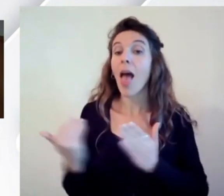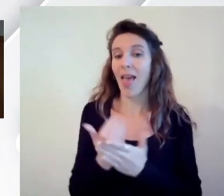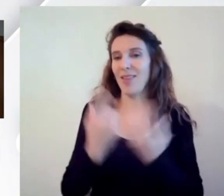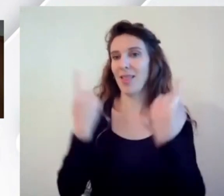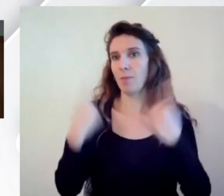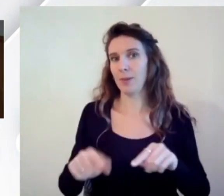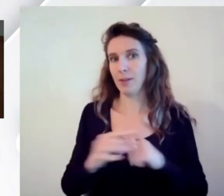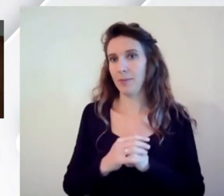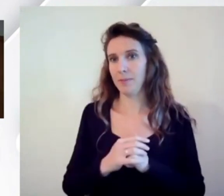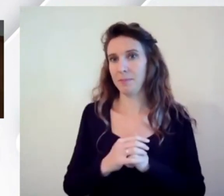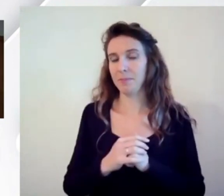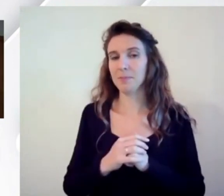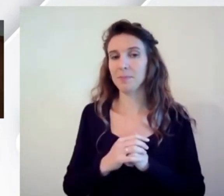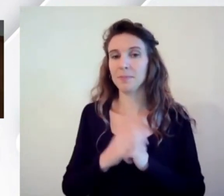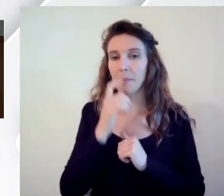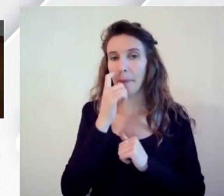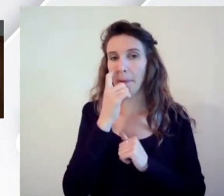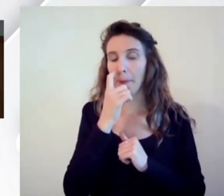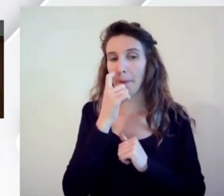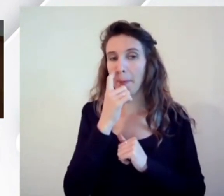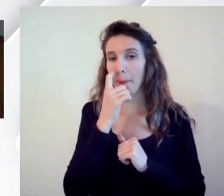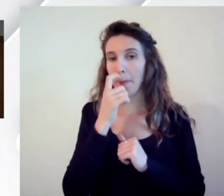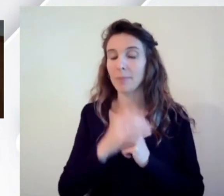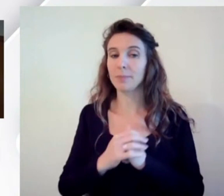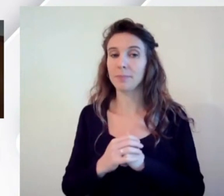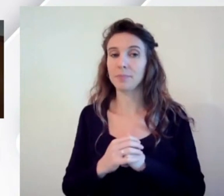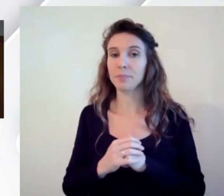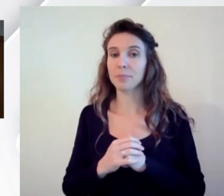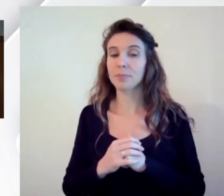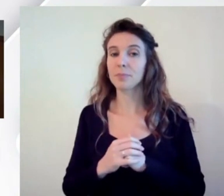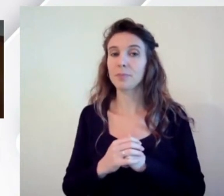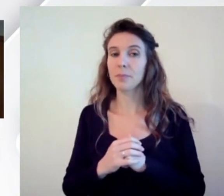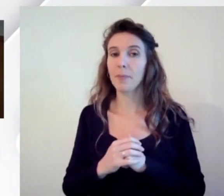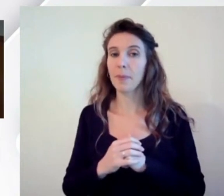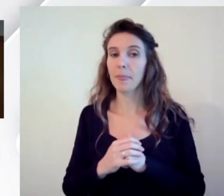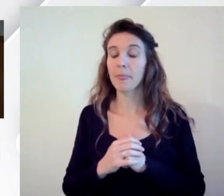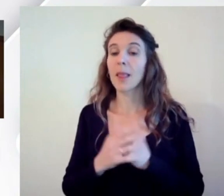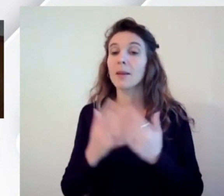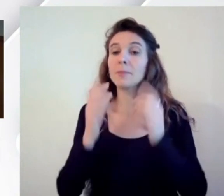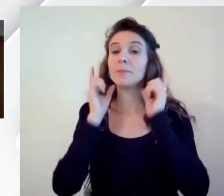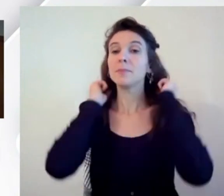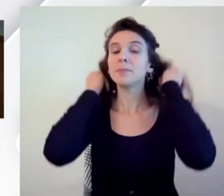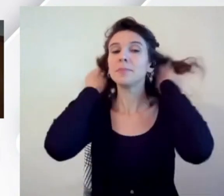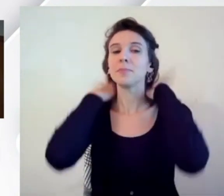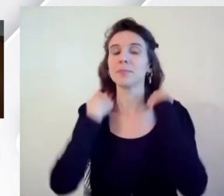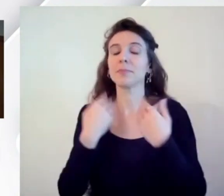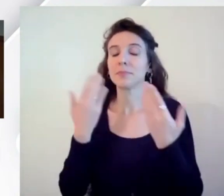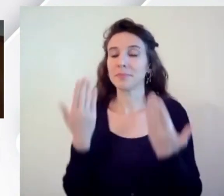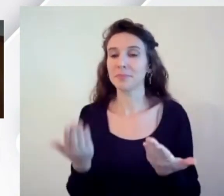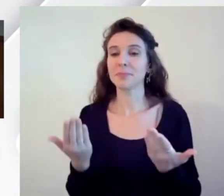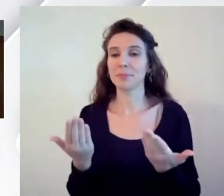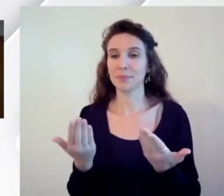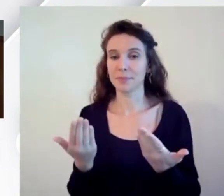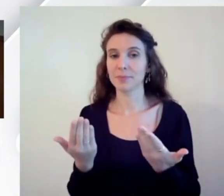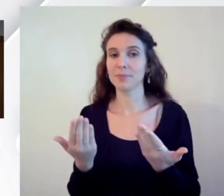il come dire anche se l'ampito di una